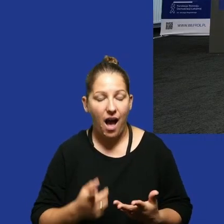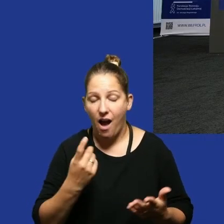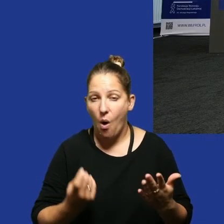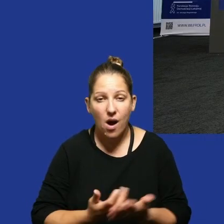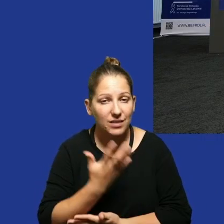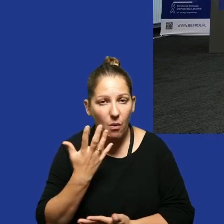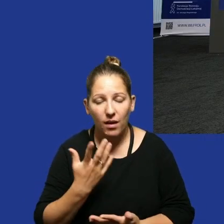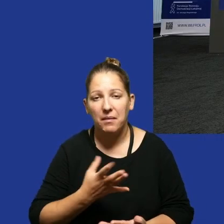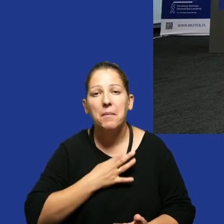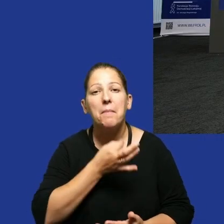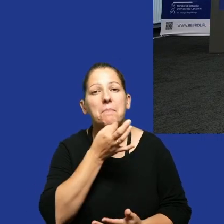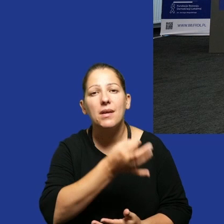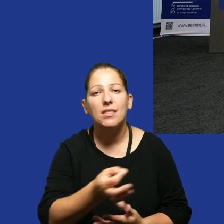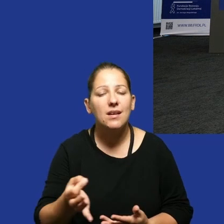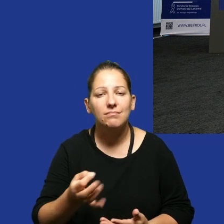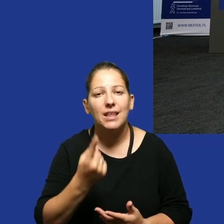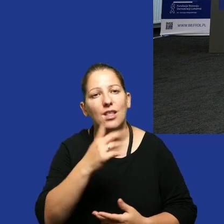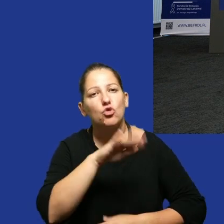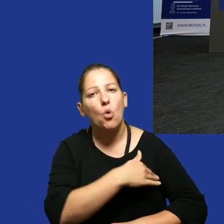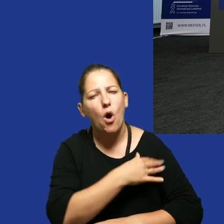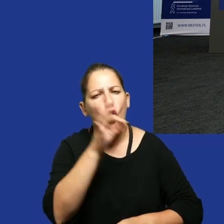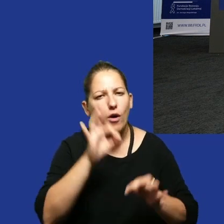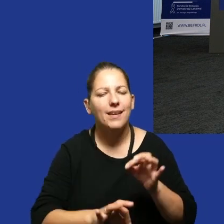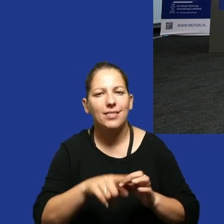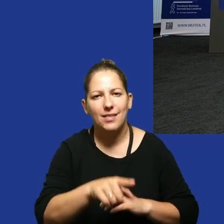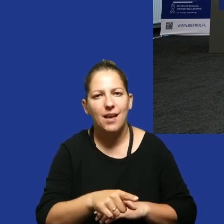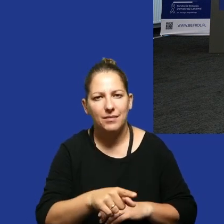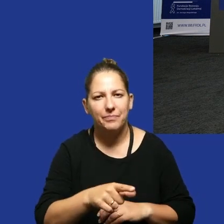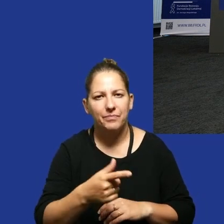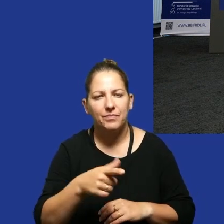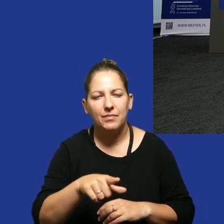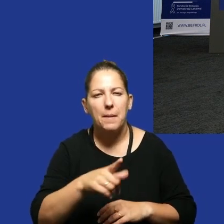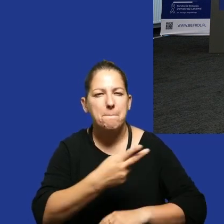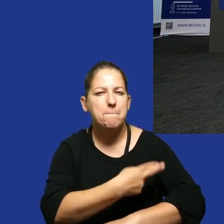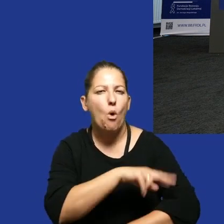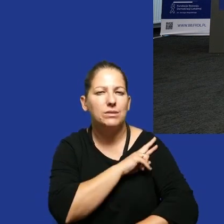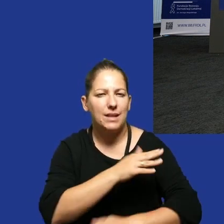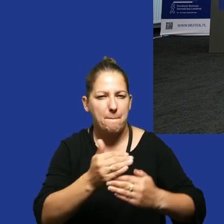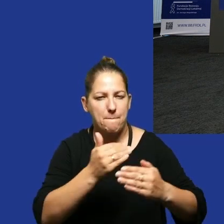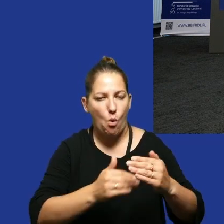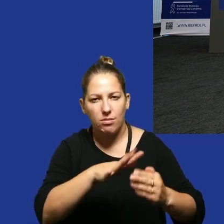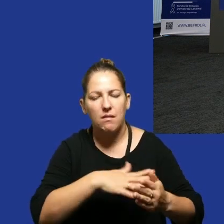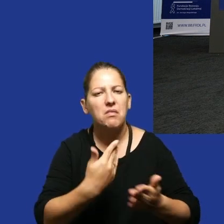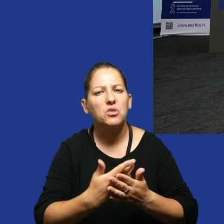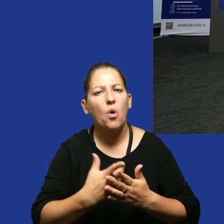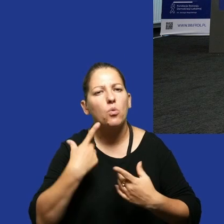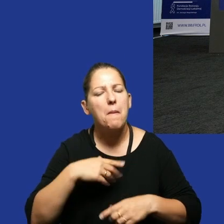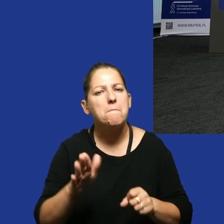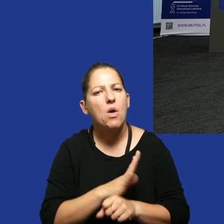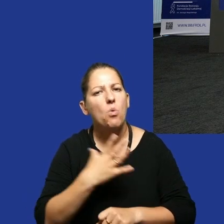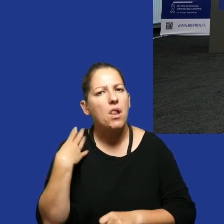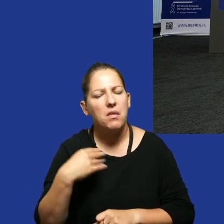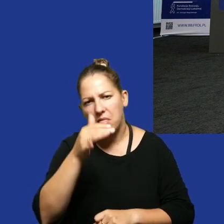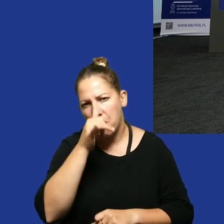okazało się, że kiedy spytaliśmy jedną szkołę, konkretnie ZSO2 w Krzesinach pod Poznaniem, o to, dlaczego osoby pełnoletnie